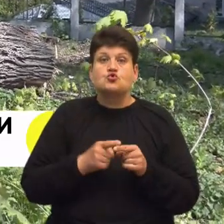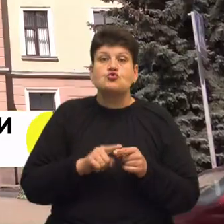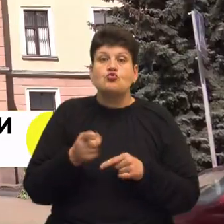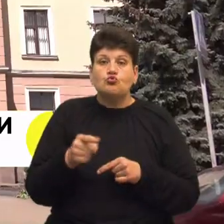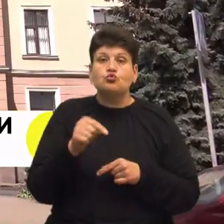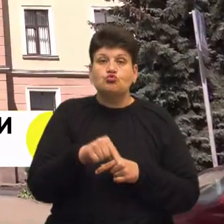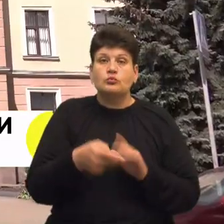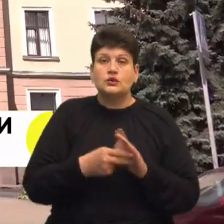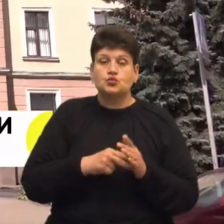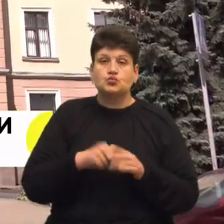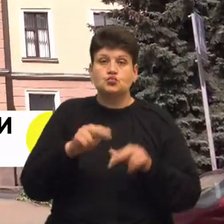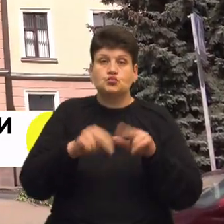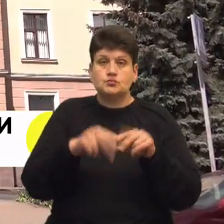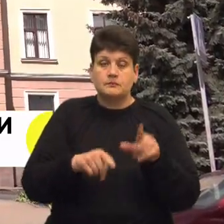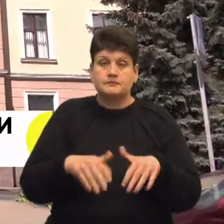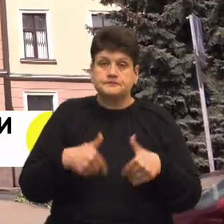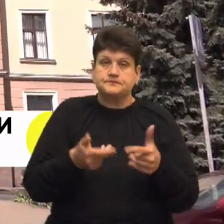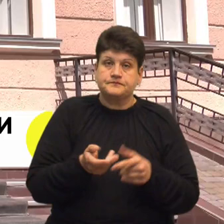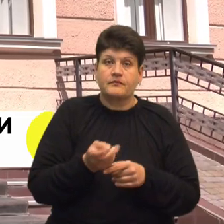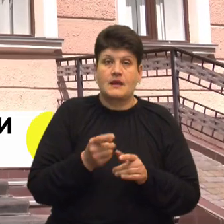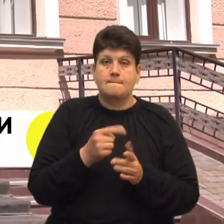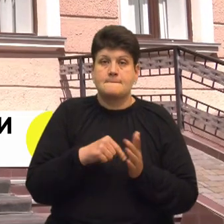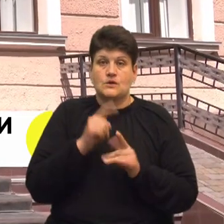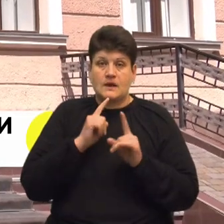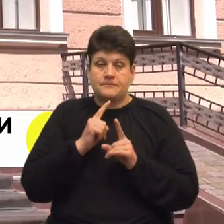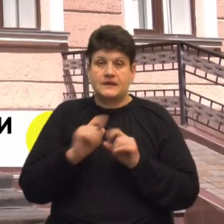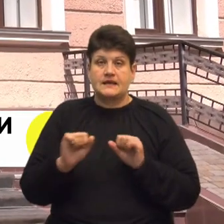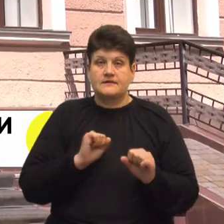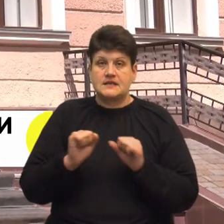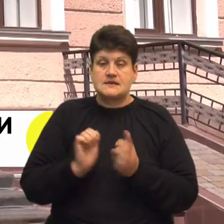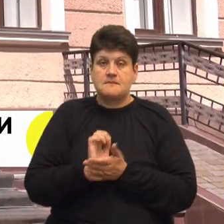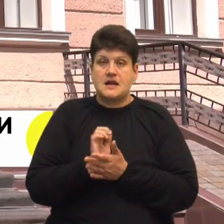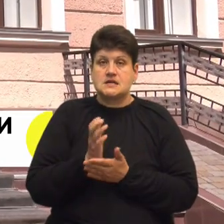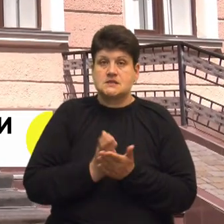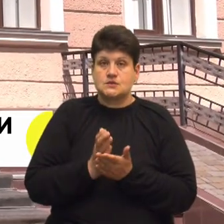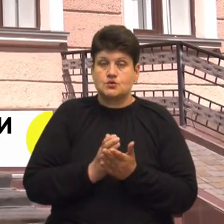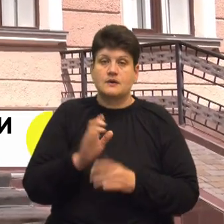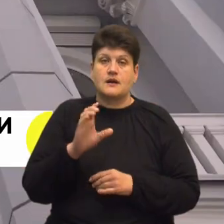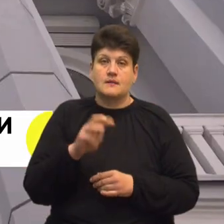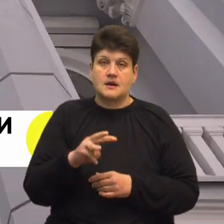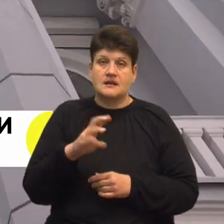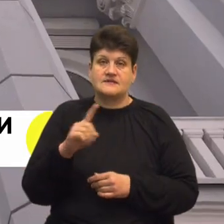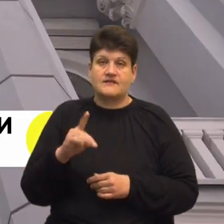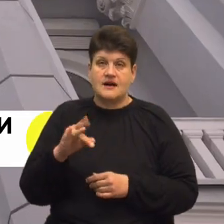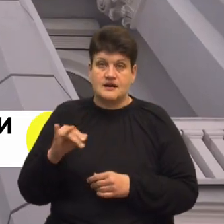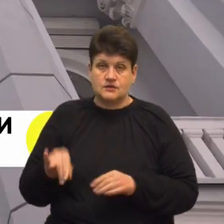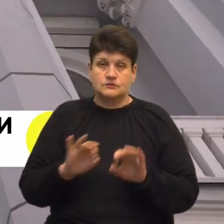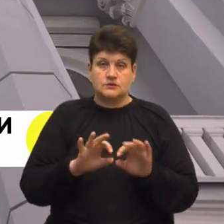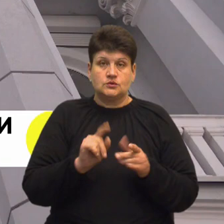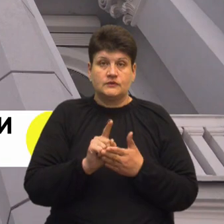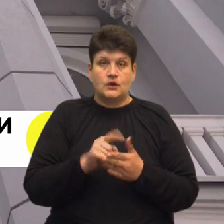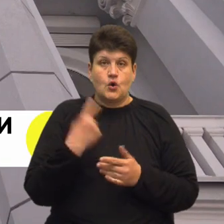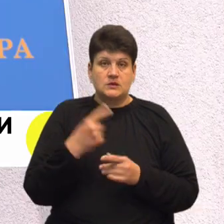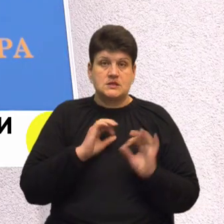забудову, ми звернулися до міської ради. Керівниця пресслужби Мар'яна Зварич сказала, що коментувати повинна обласна прокуратура,